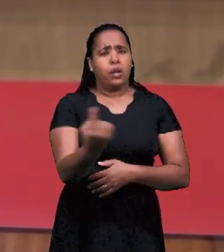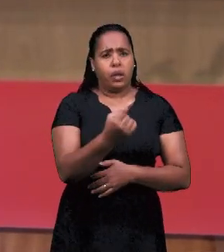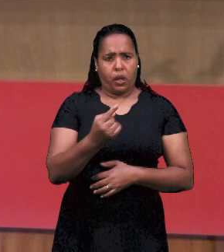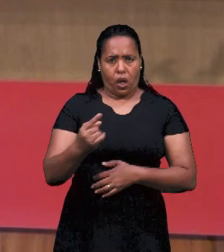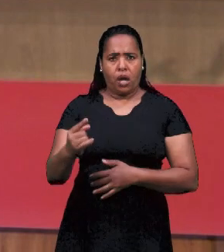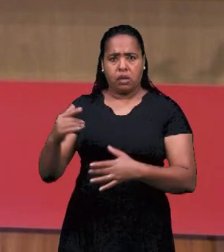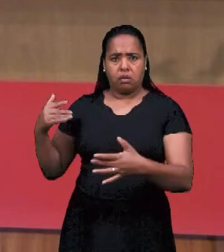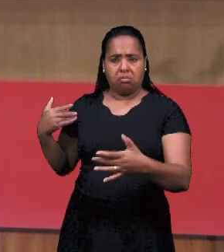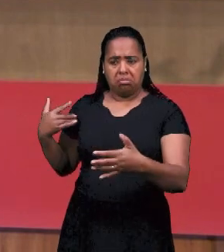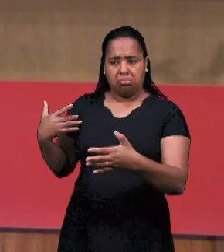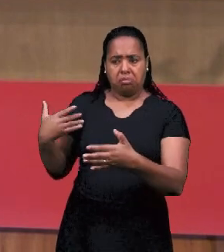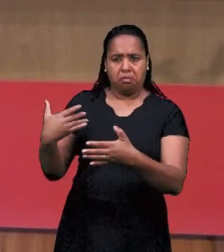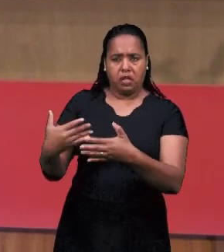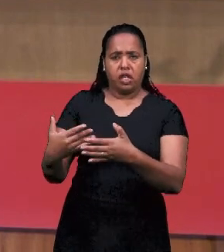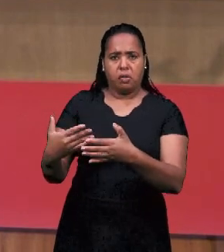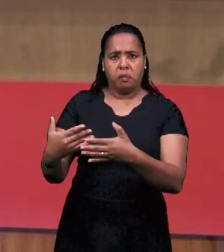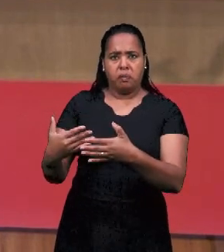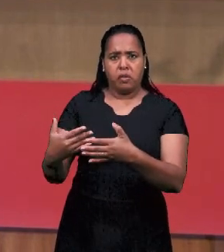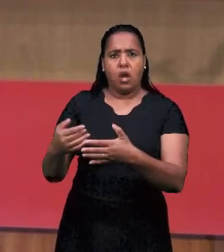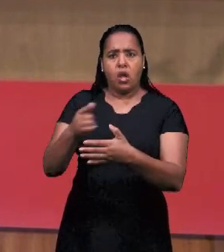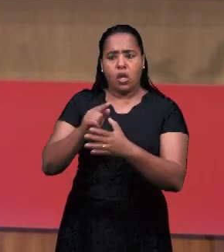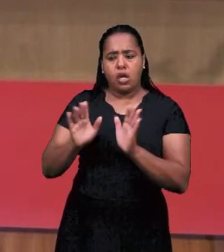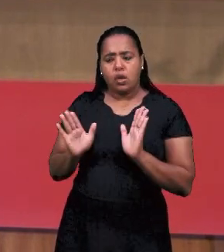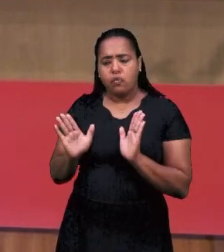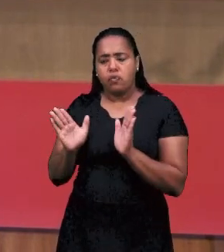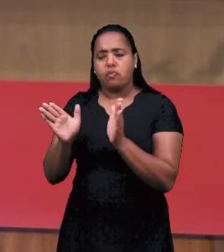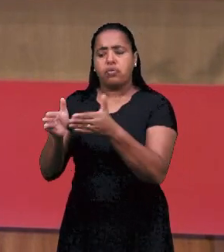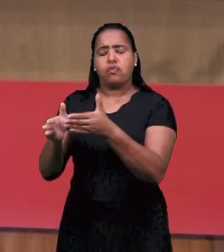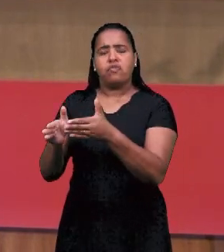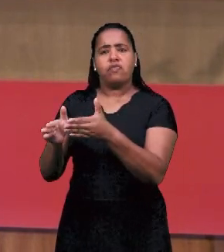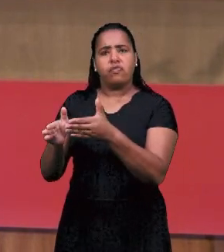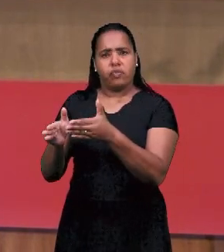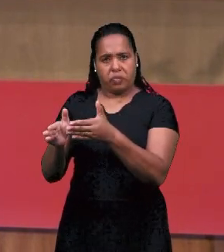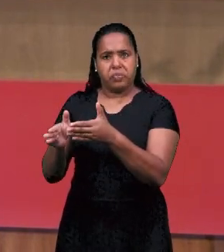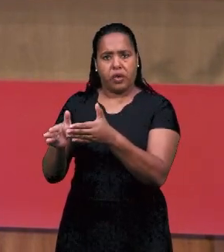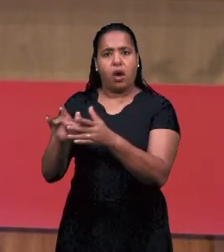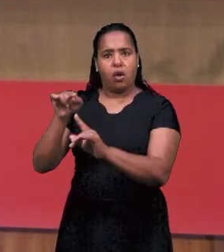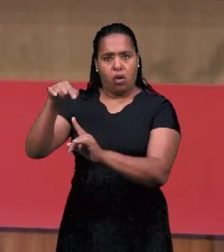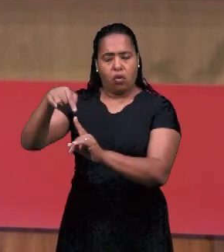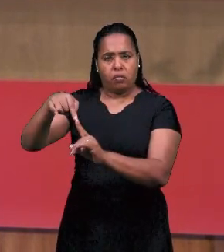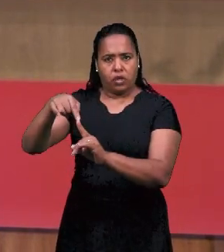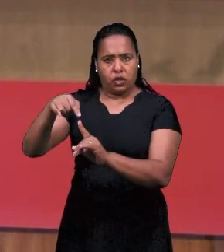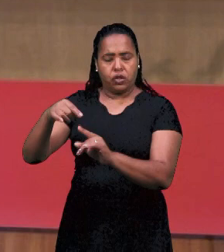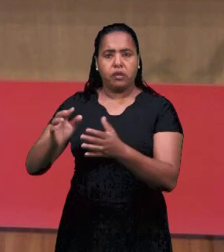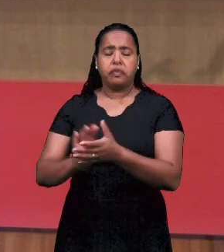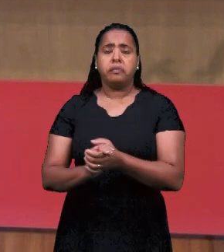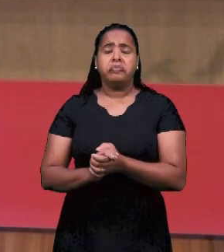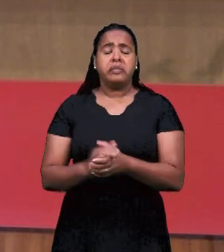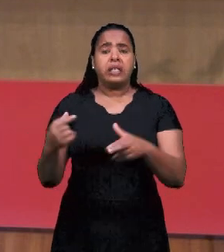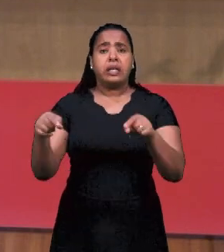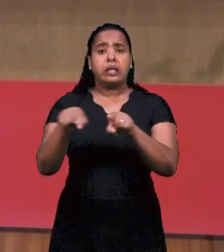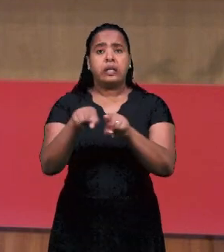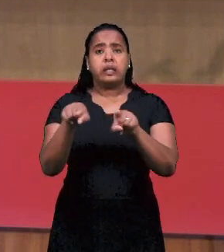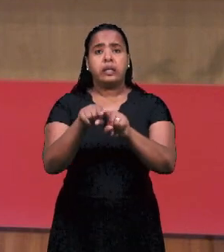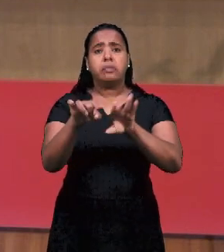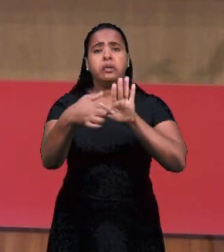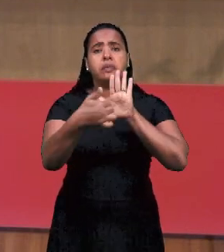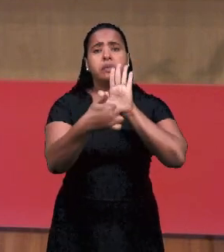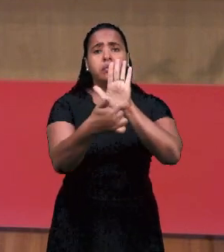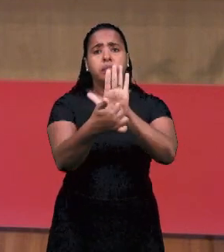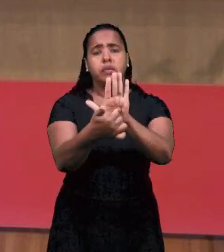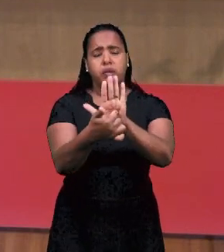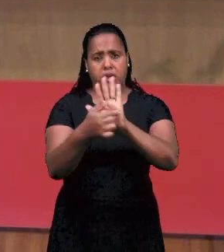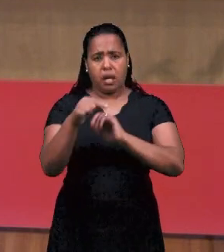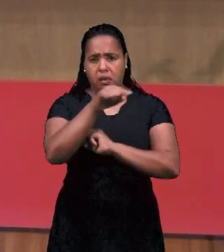У нас есть… простите, мы делаем ударение в эти последние